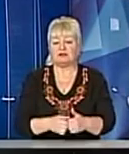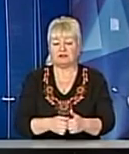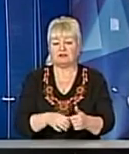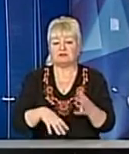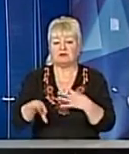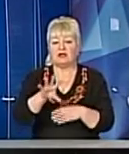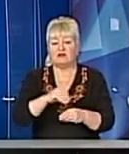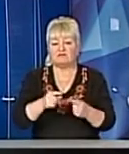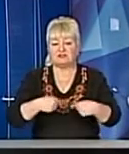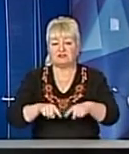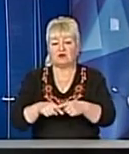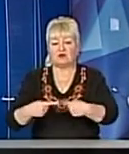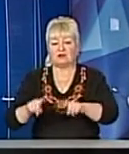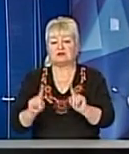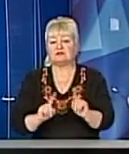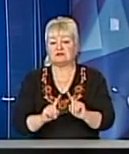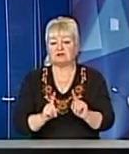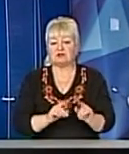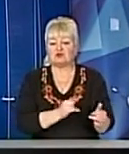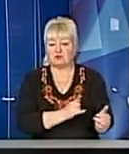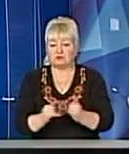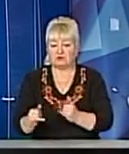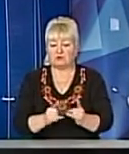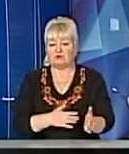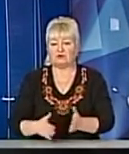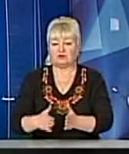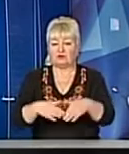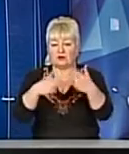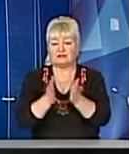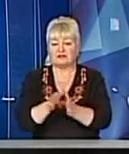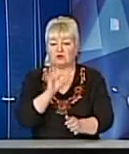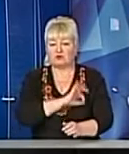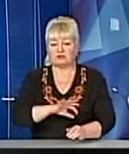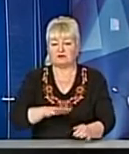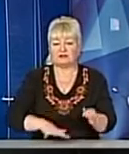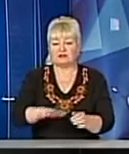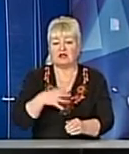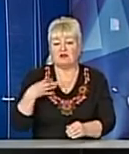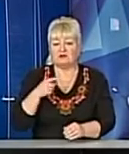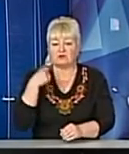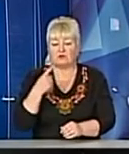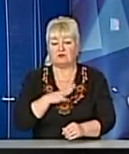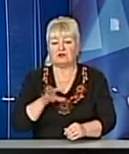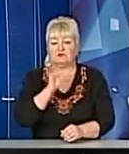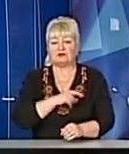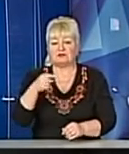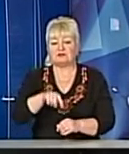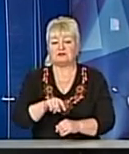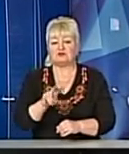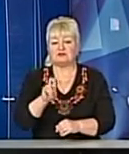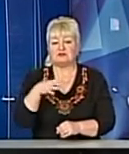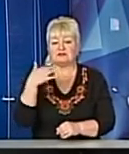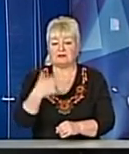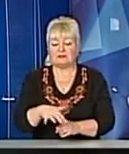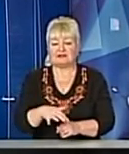підрядних організацій, які обслуговують дороги загального користування на території Львівської області Було використано близько 1250 нон піско